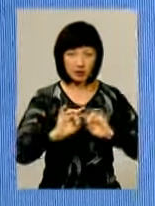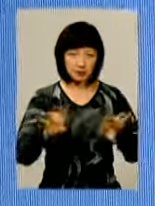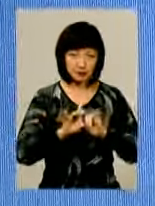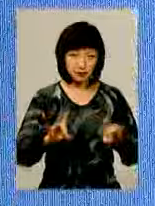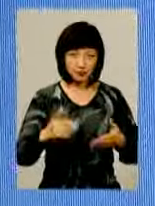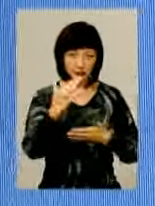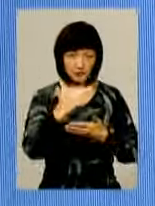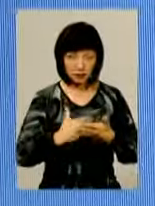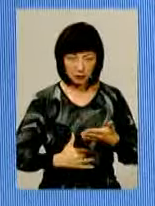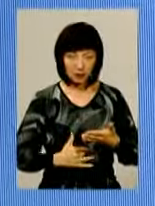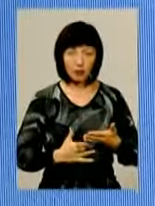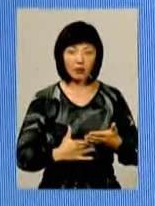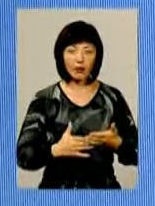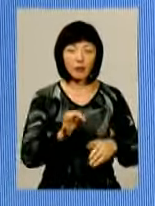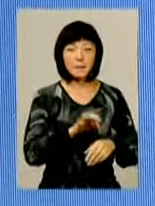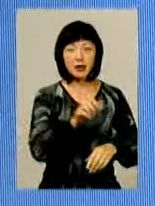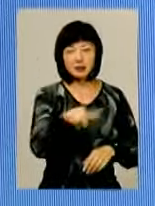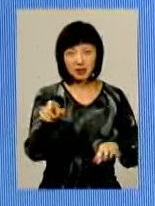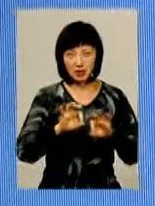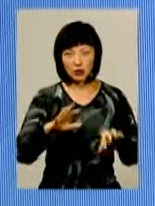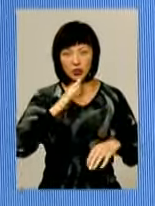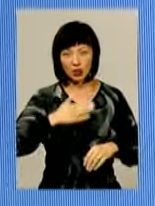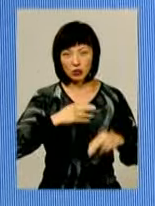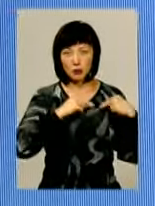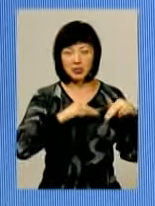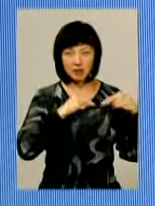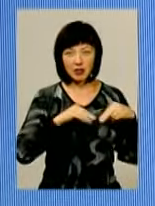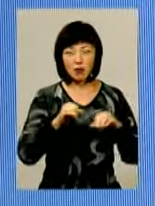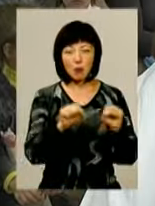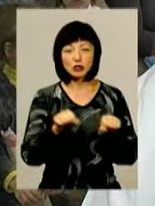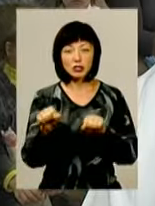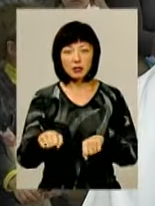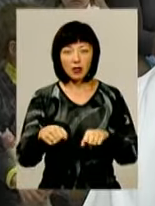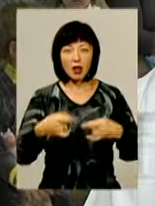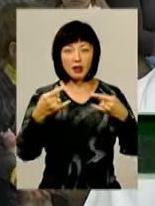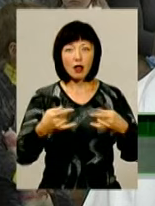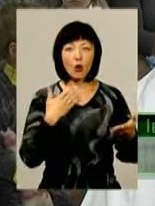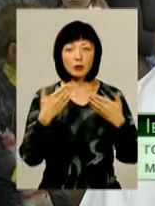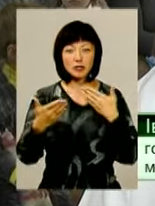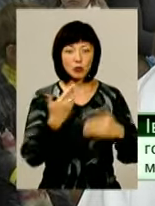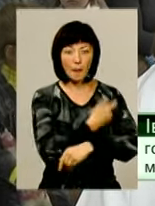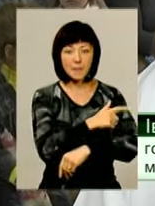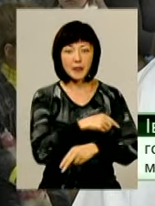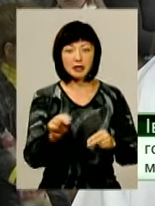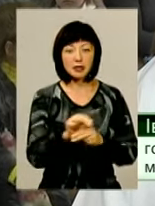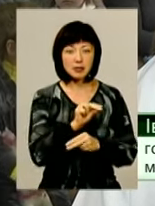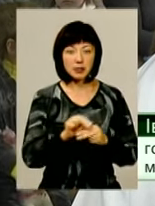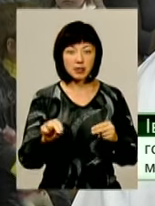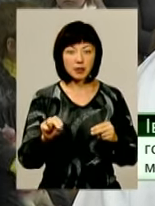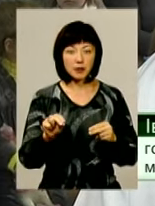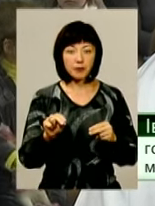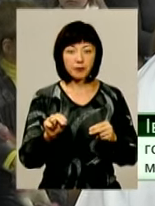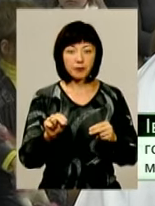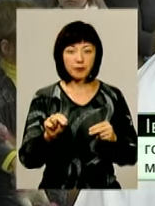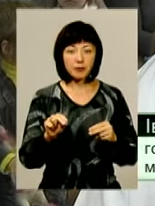забезпечення пацієнтів, нашого персонала, і можливості телекомунікаційної медицини, і